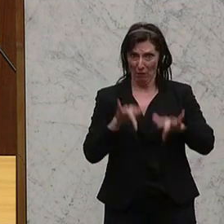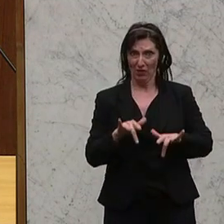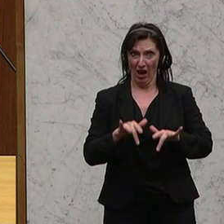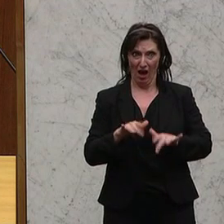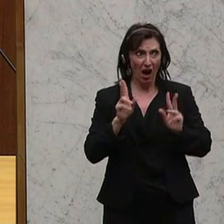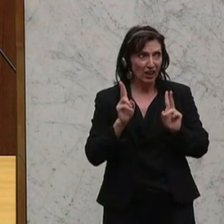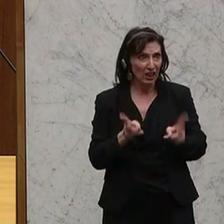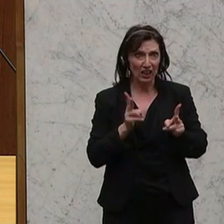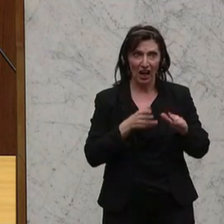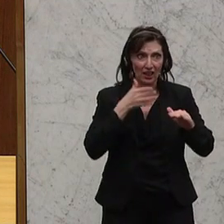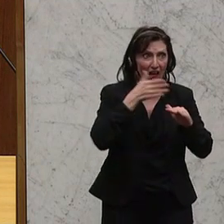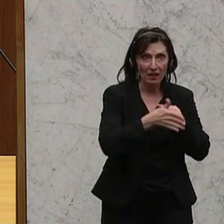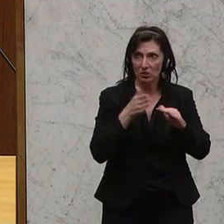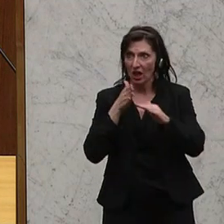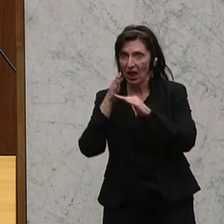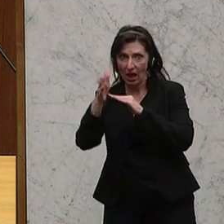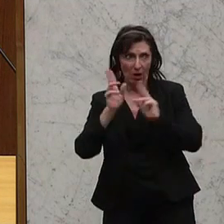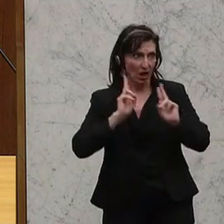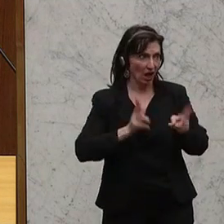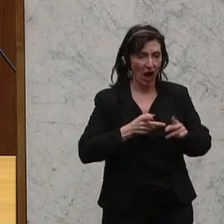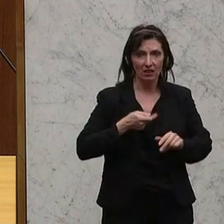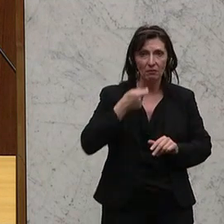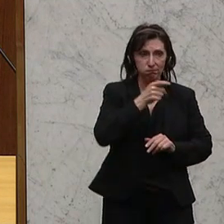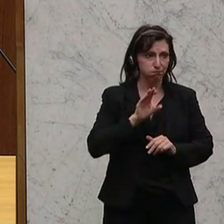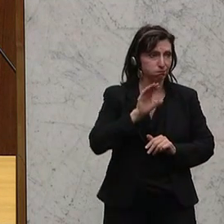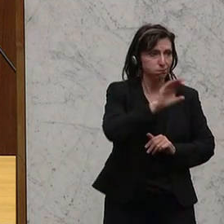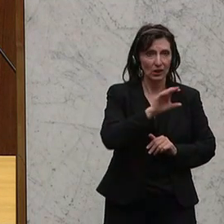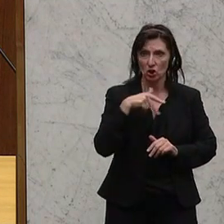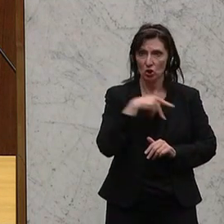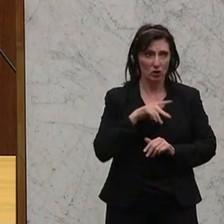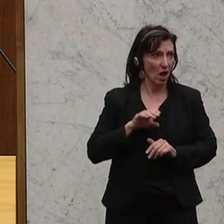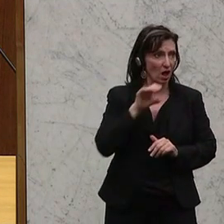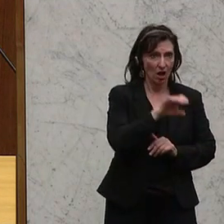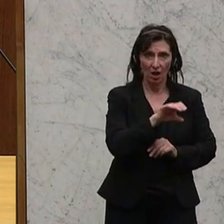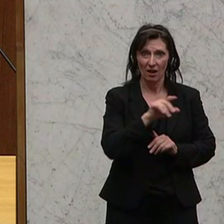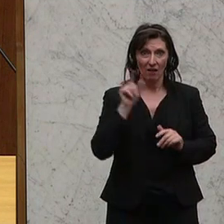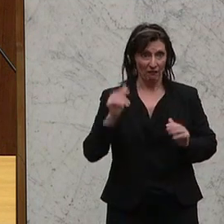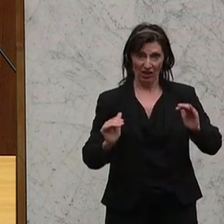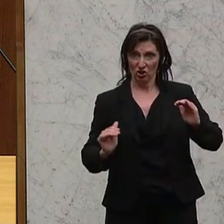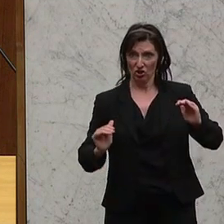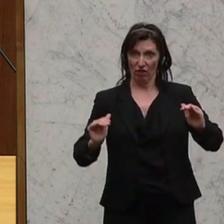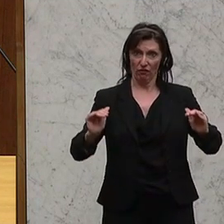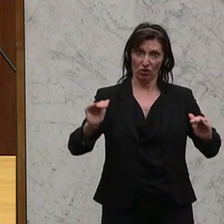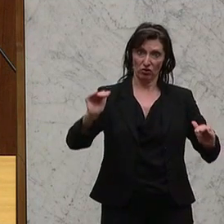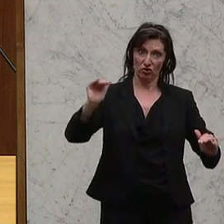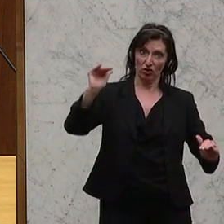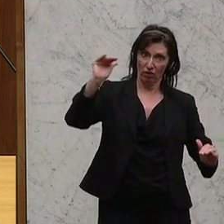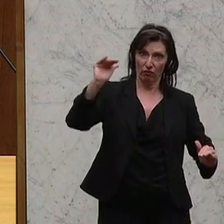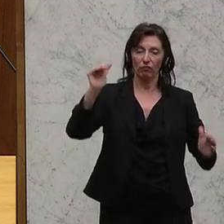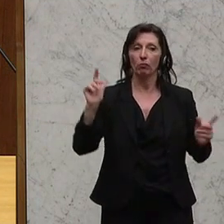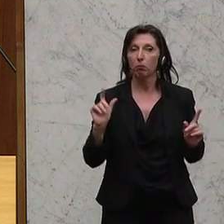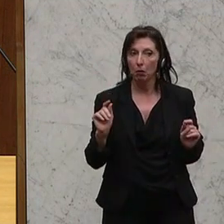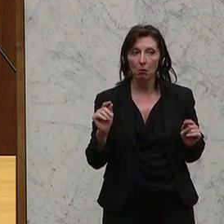es ja Sozialtransfers. Und wenn das derart schräg ist und immer schräger wird, dann wird das, jedenfalls aus dem